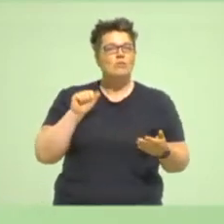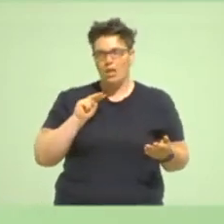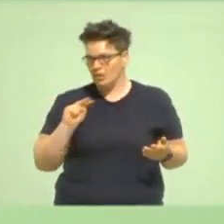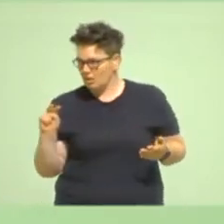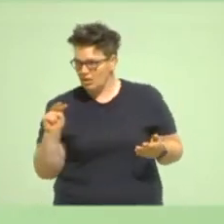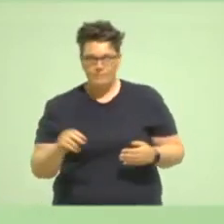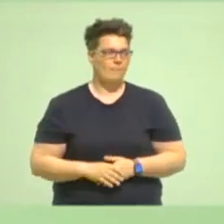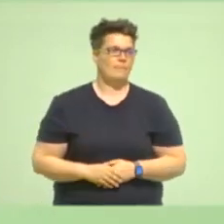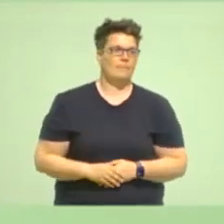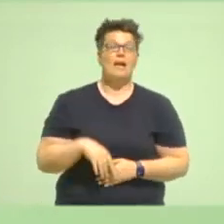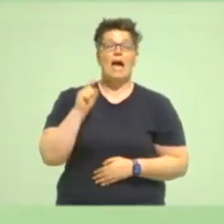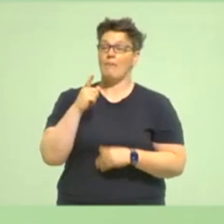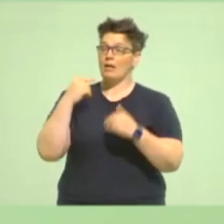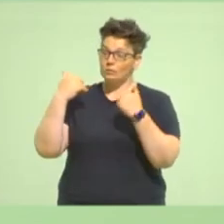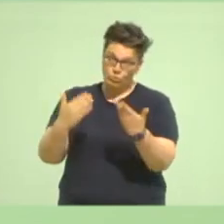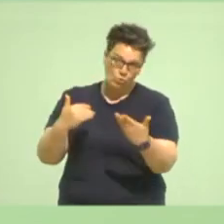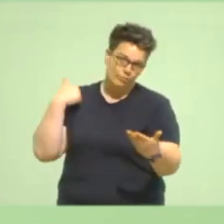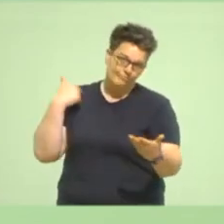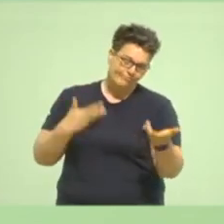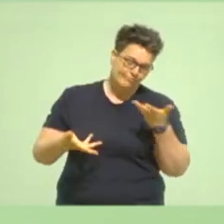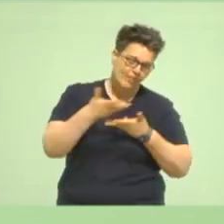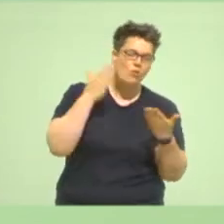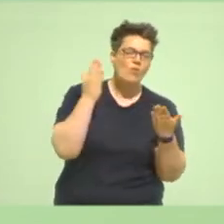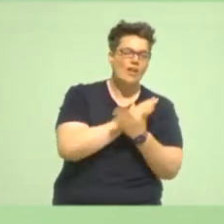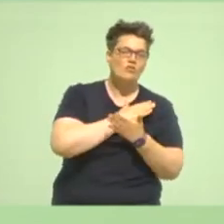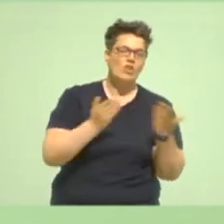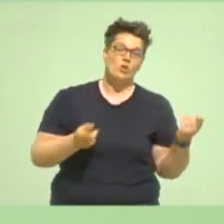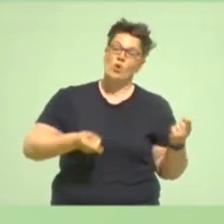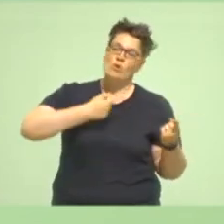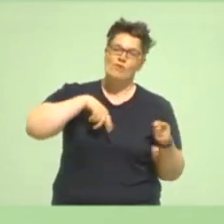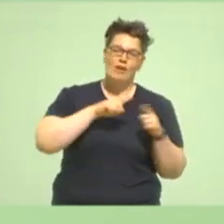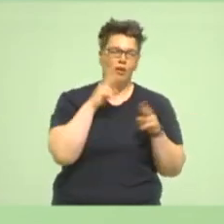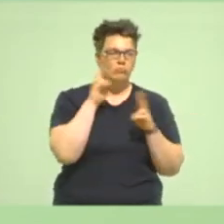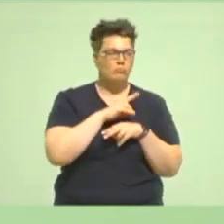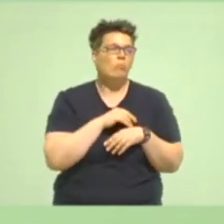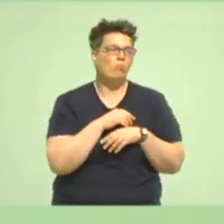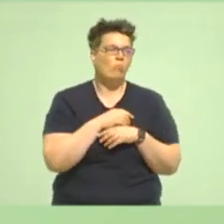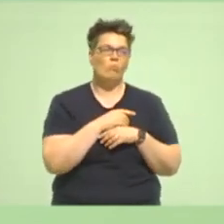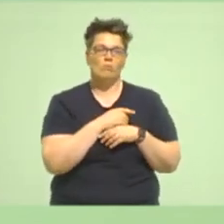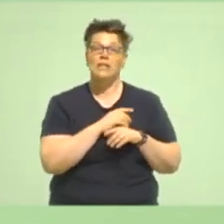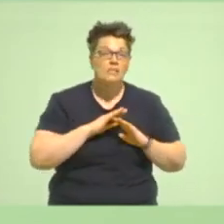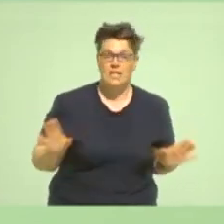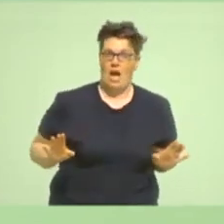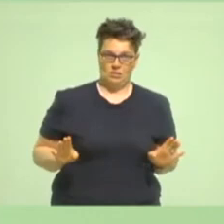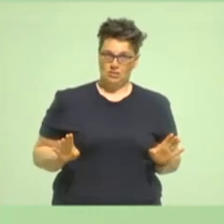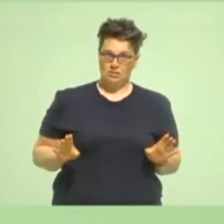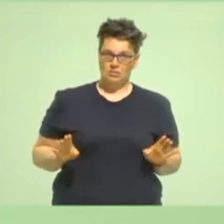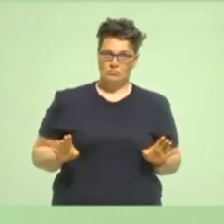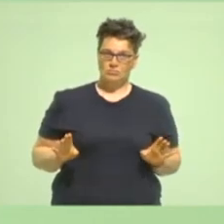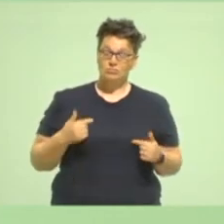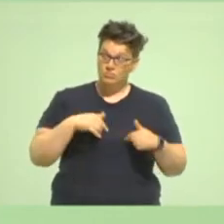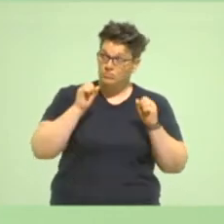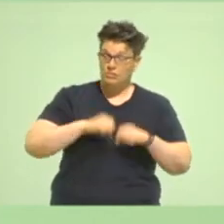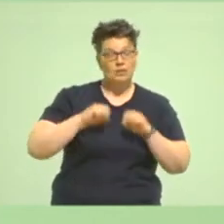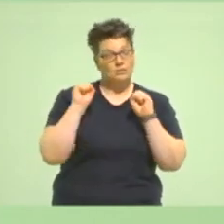so getroffen worden. Es war nicht leichtfertig. Ich kann es erklären und ich danke euch,